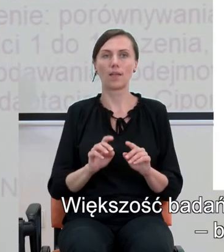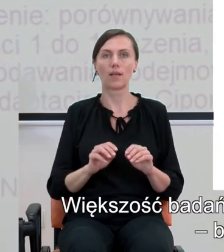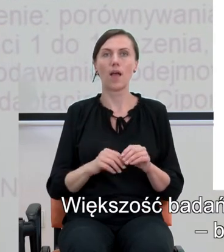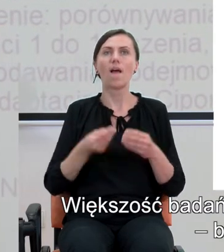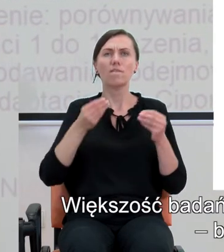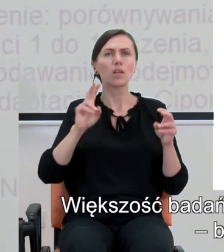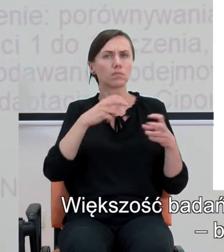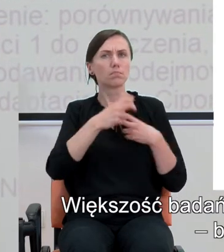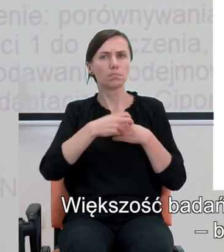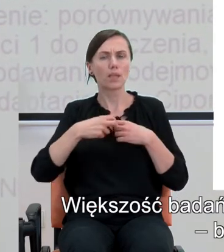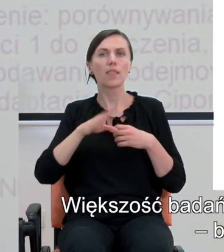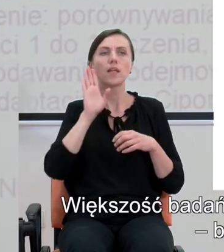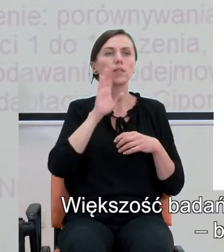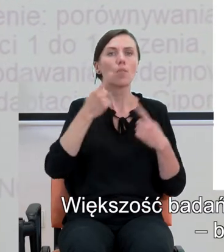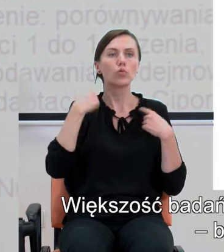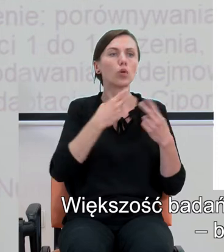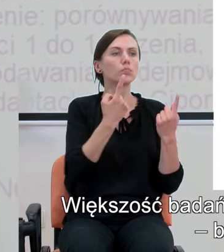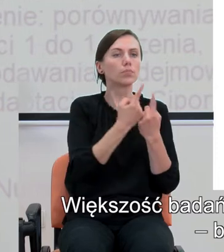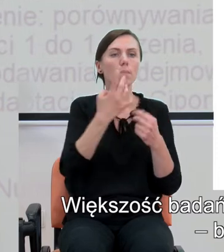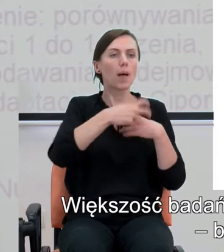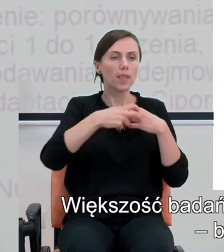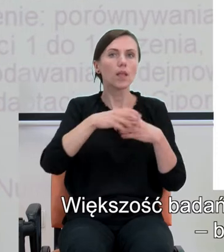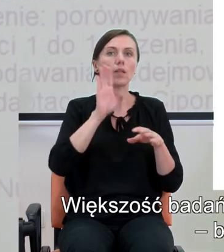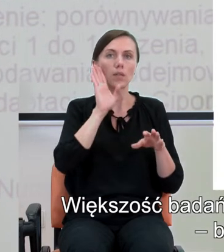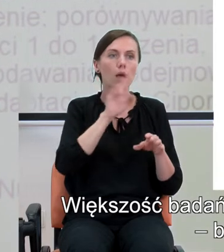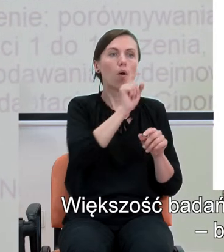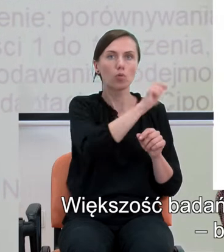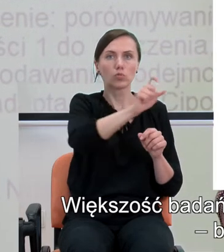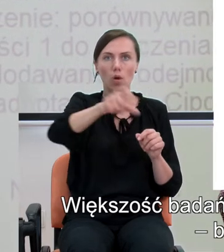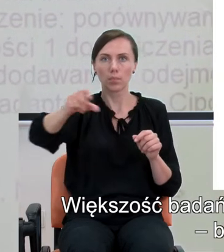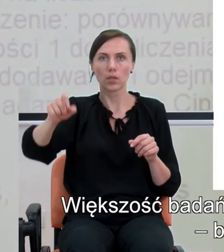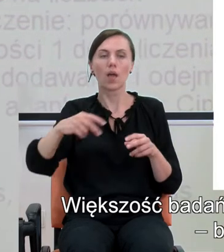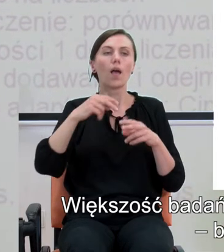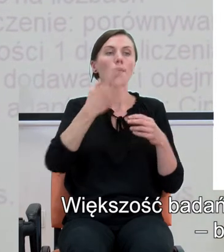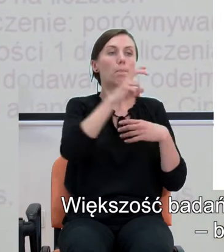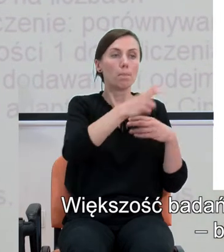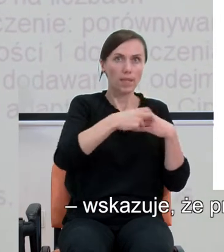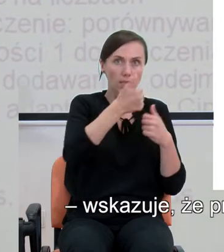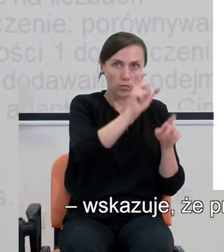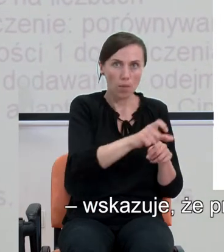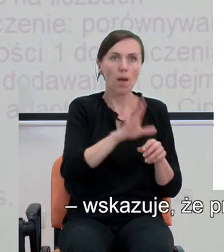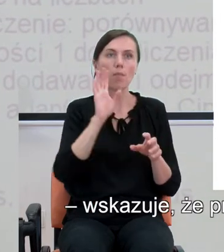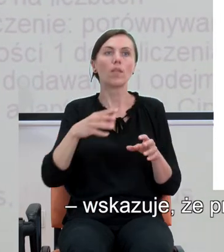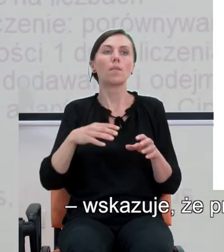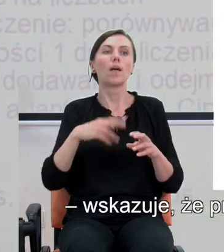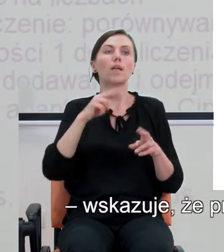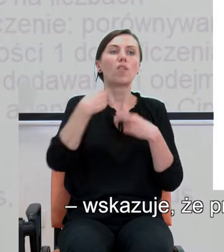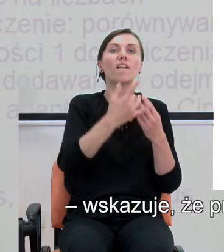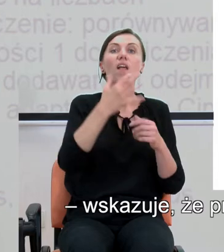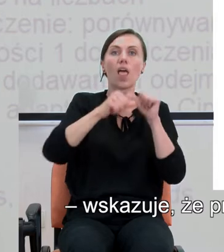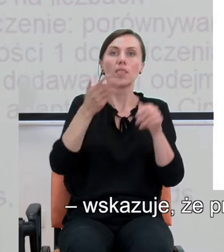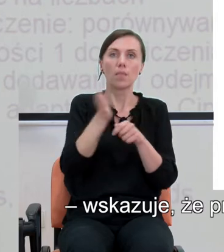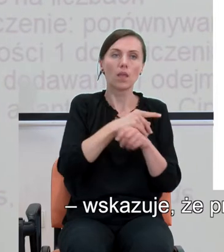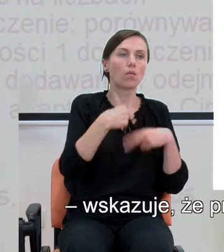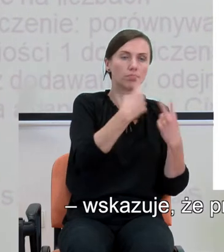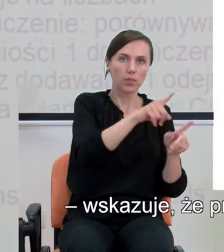w których badano te same osoby w różnym wieku, badacze wracali do tych samych osób, no, wskazuje, że problemy